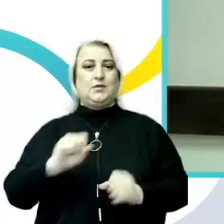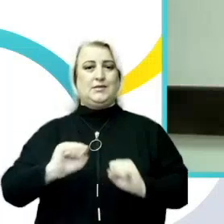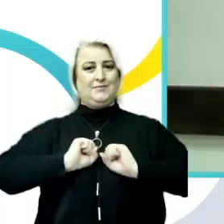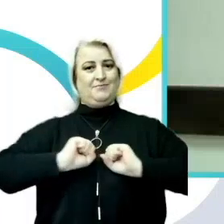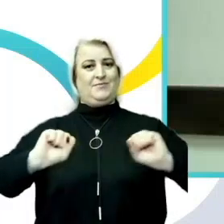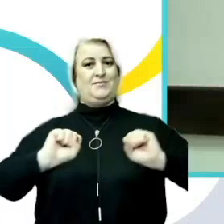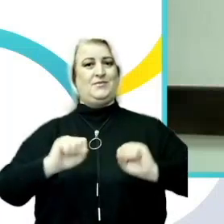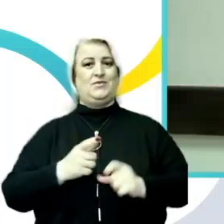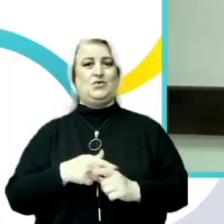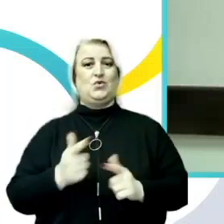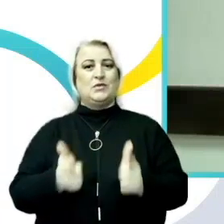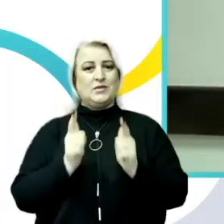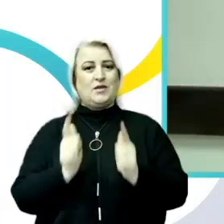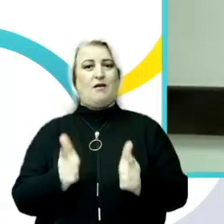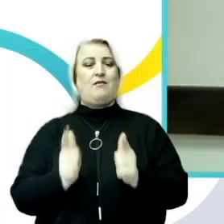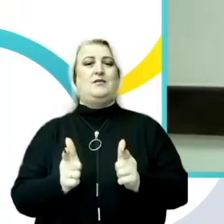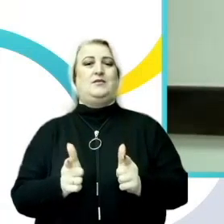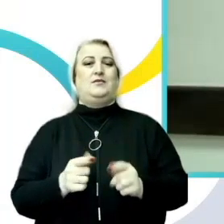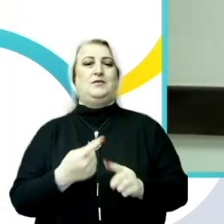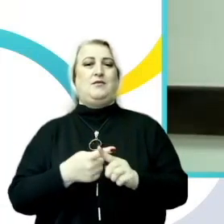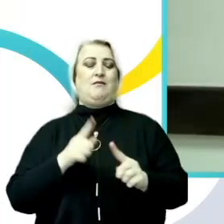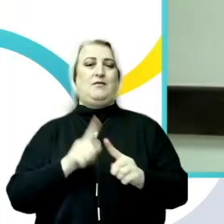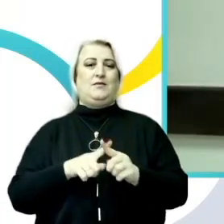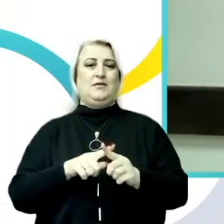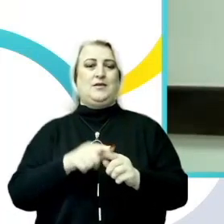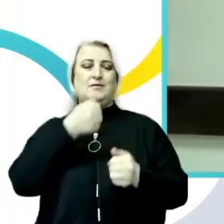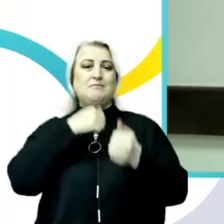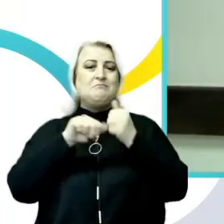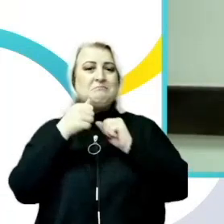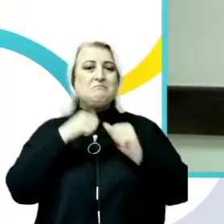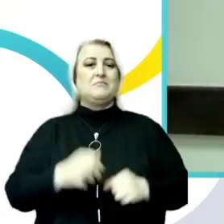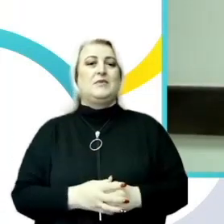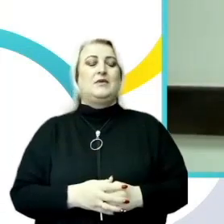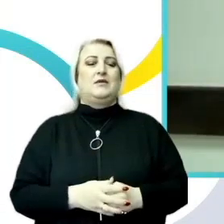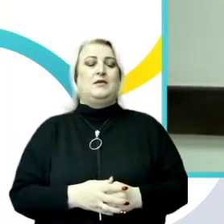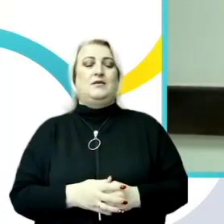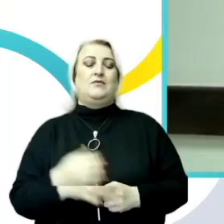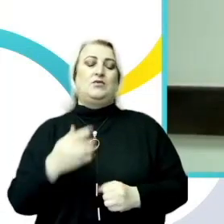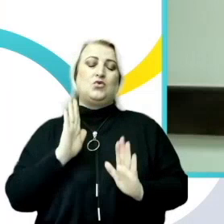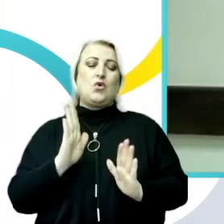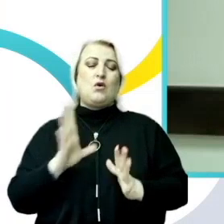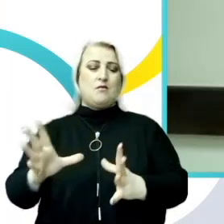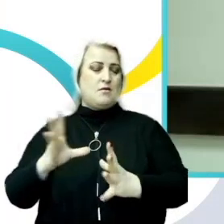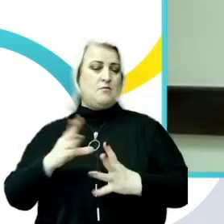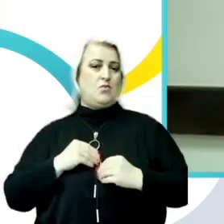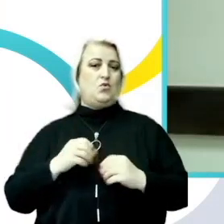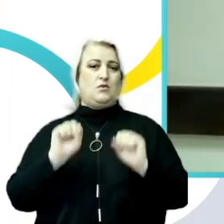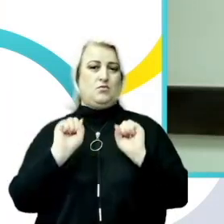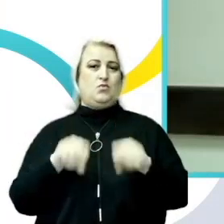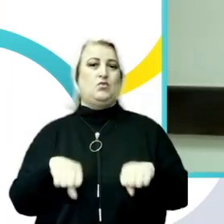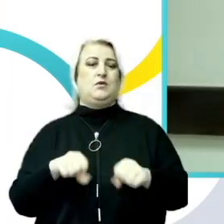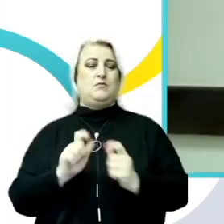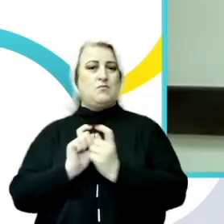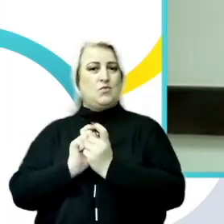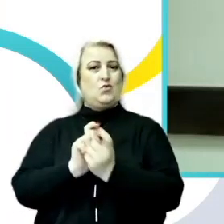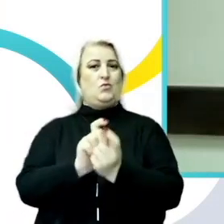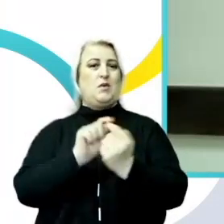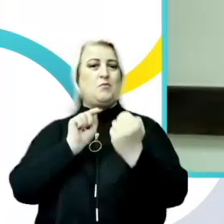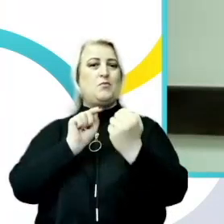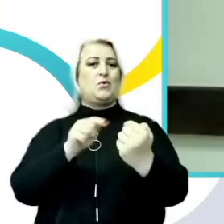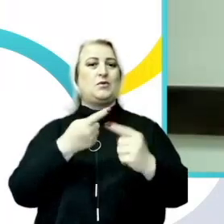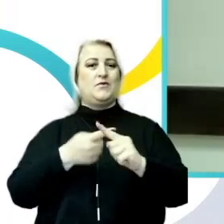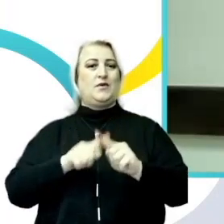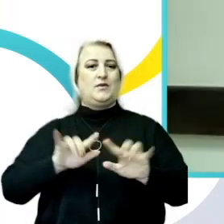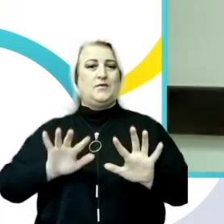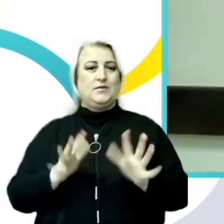au acceptat această provocare și pentru că doar împreună putem lupta împotriva acestui fenomen.